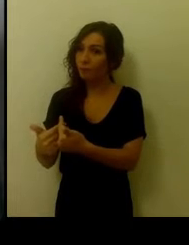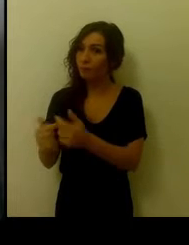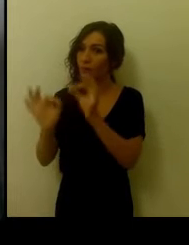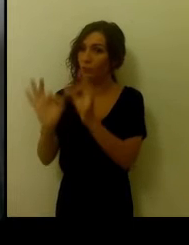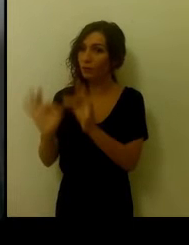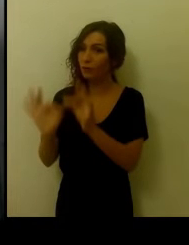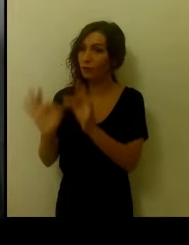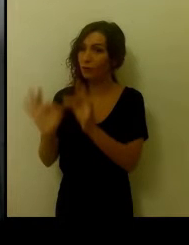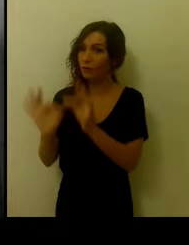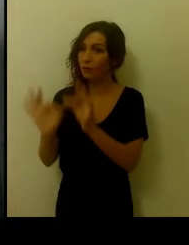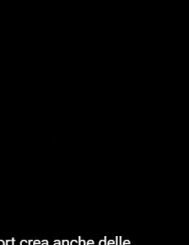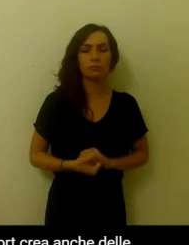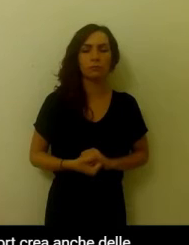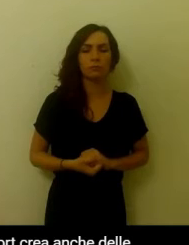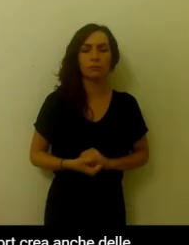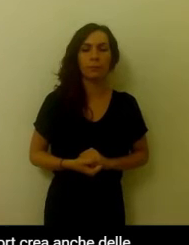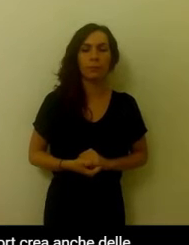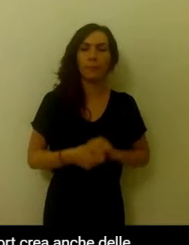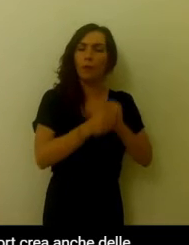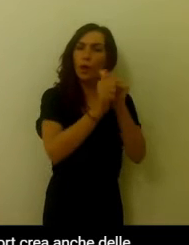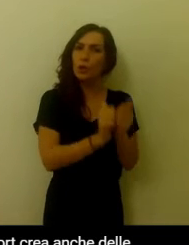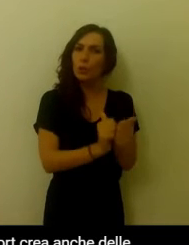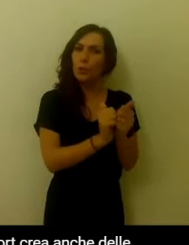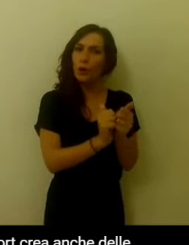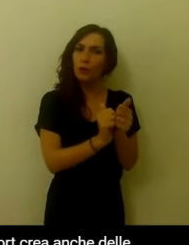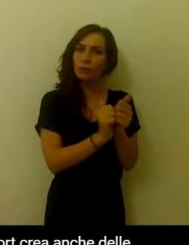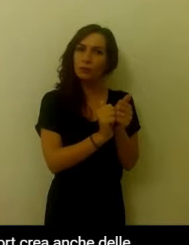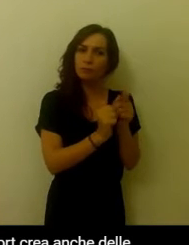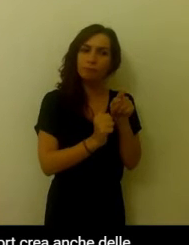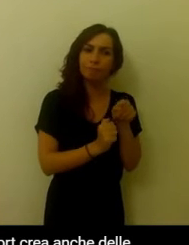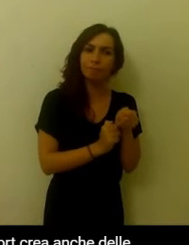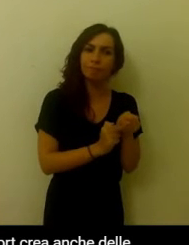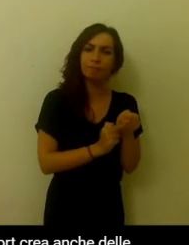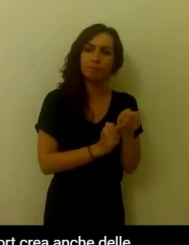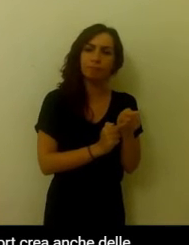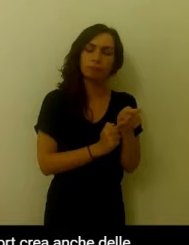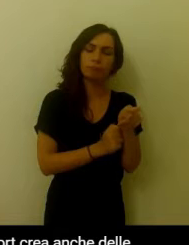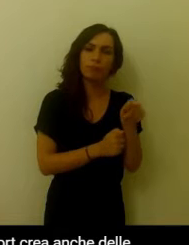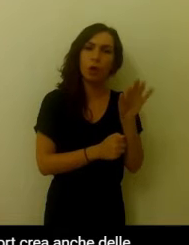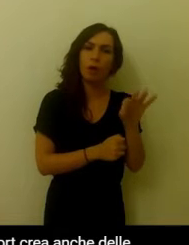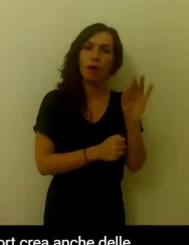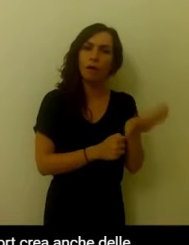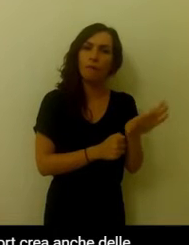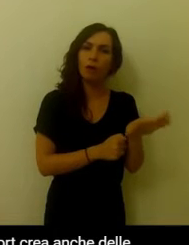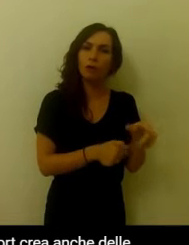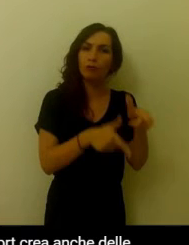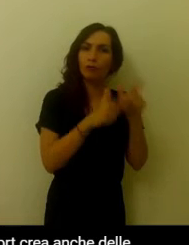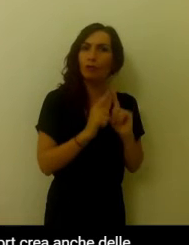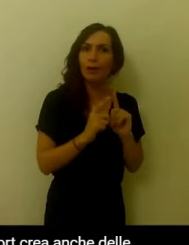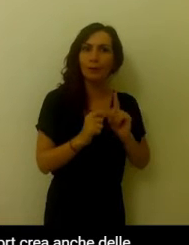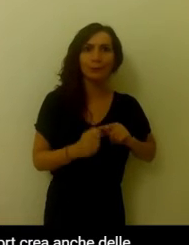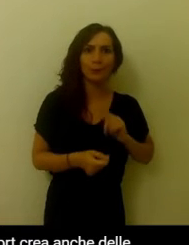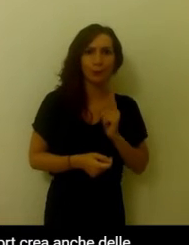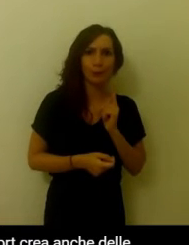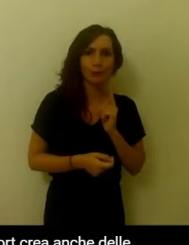è educativo. E lo sport a volte però crea anche dolore.